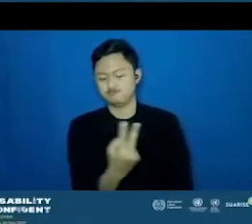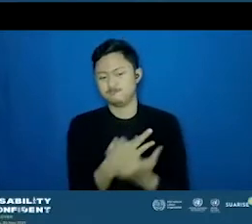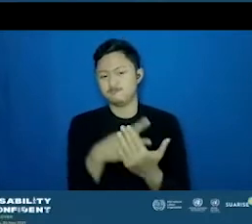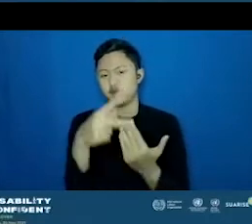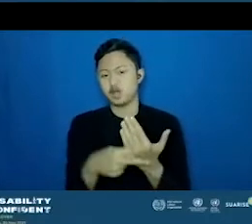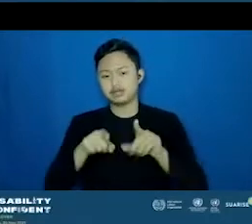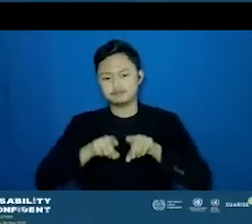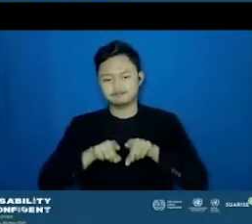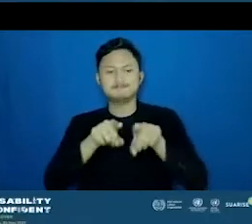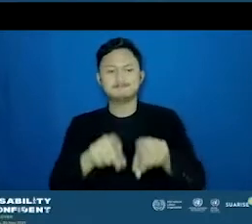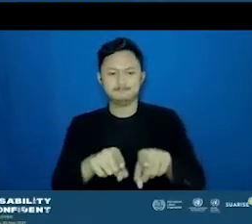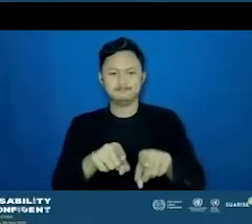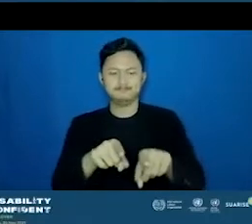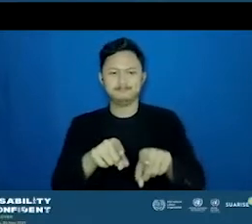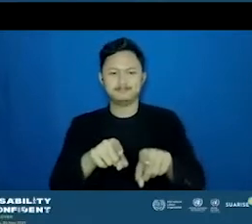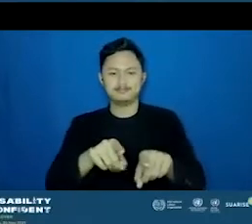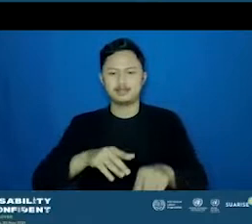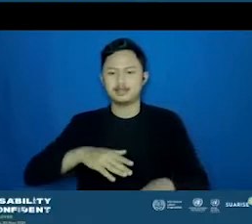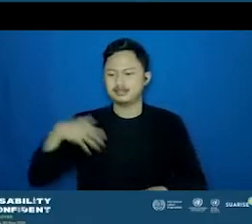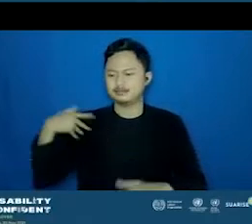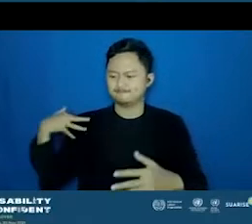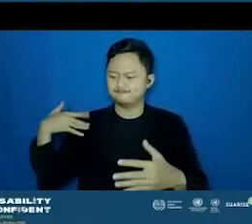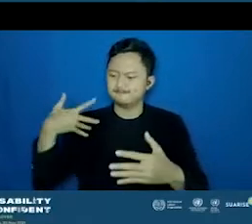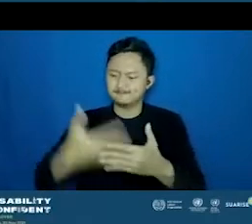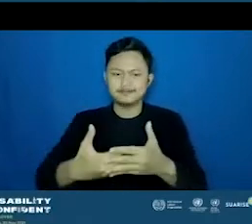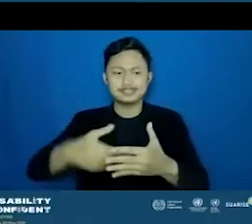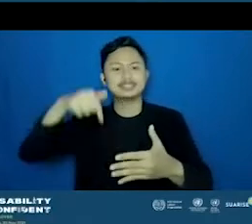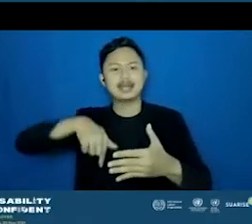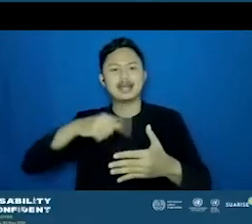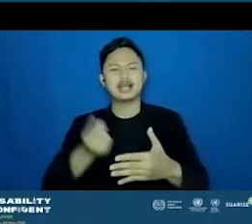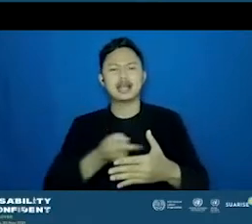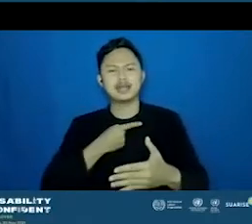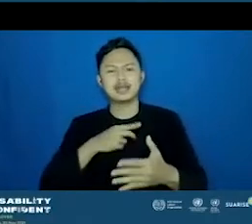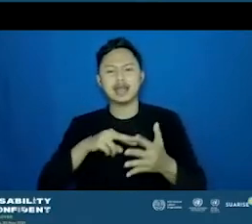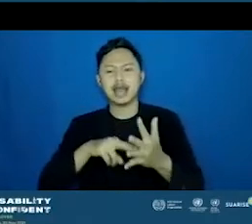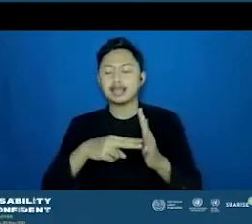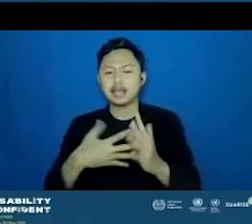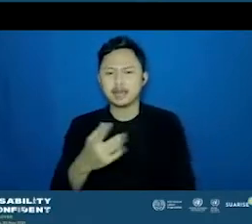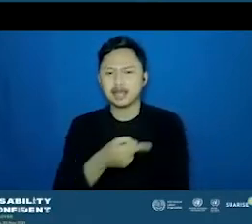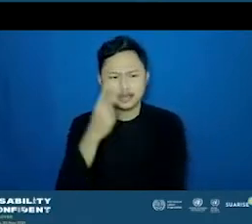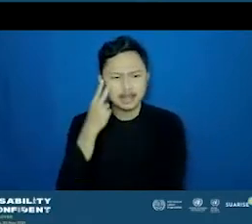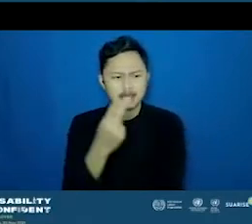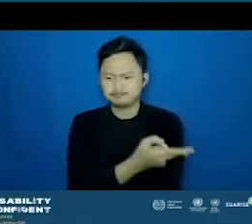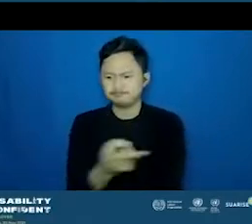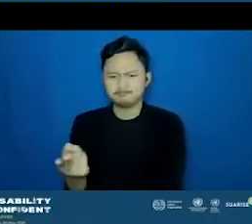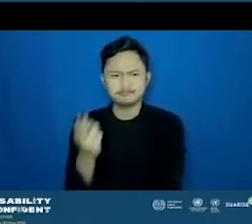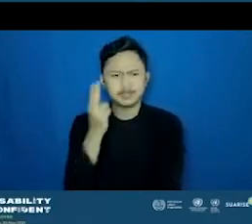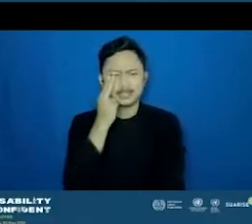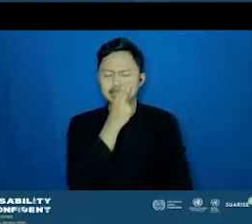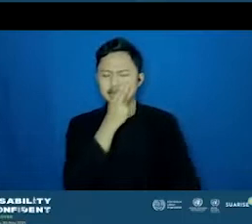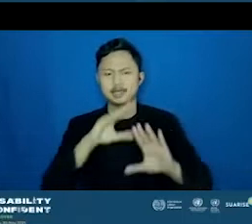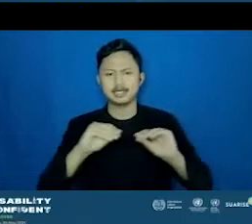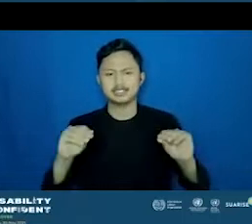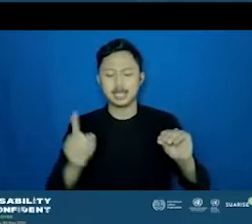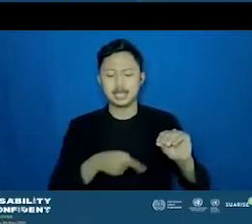dan sampai dengan saat ini, jawabannya kami dapat sih, artinya dari karyawan tunan netra, dan dari kami